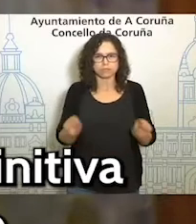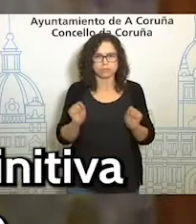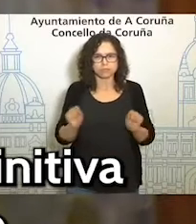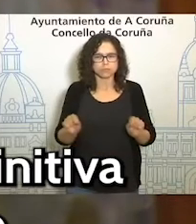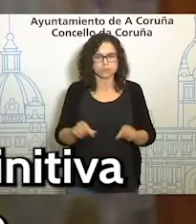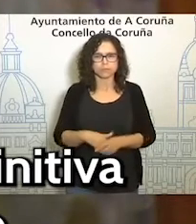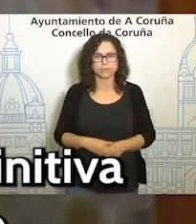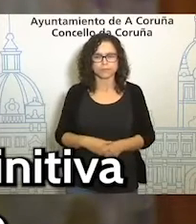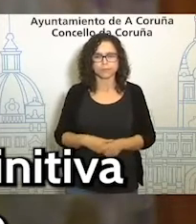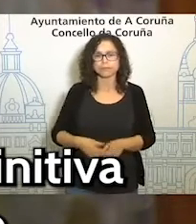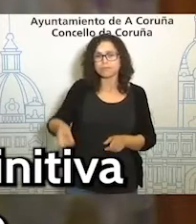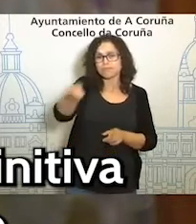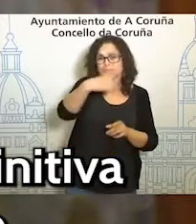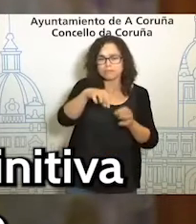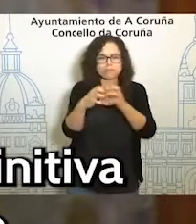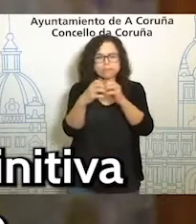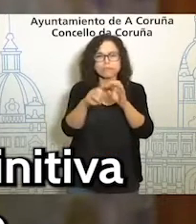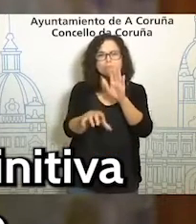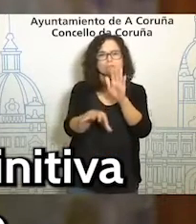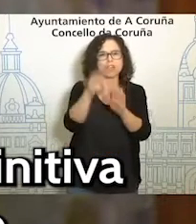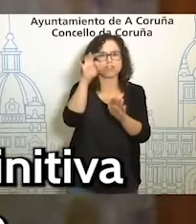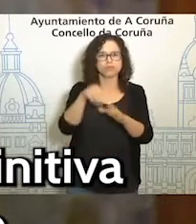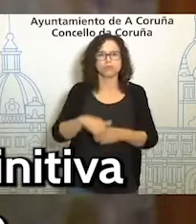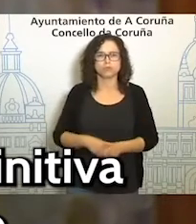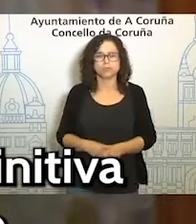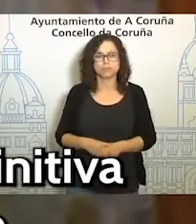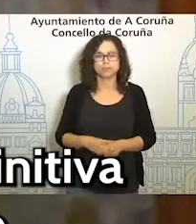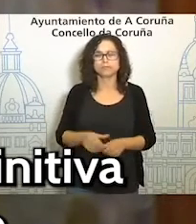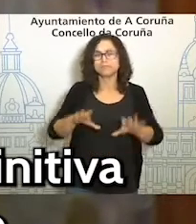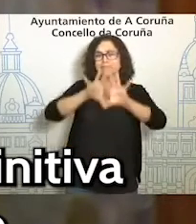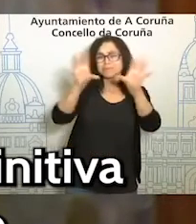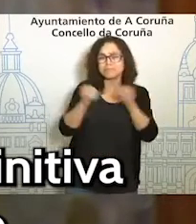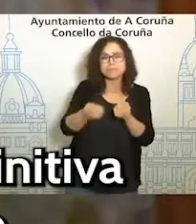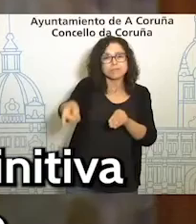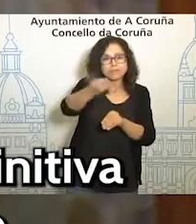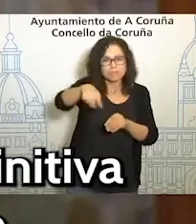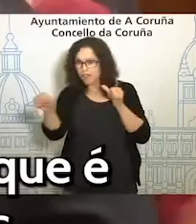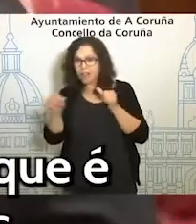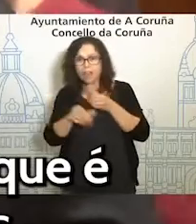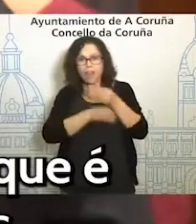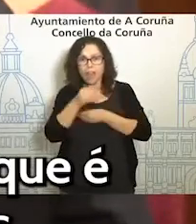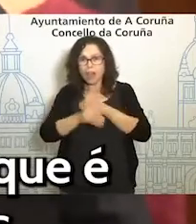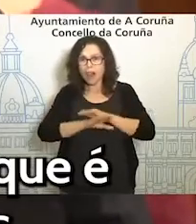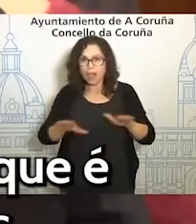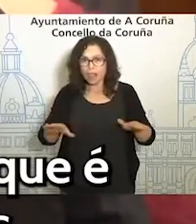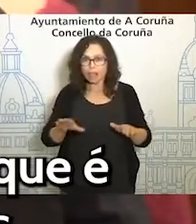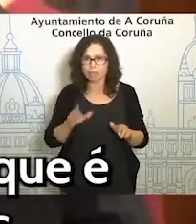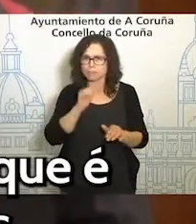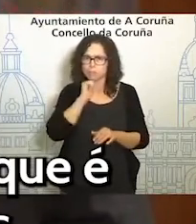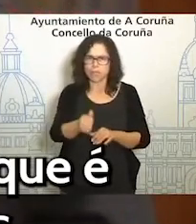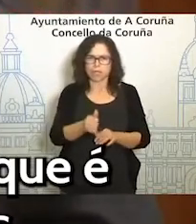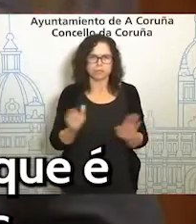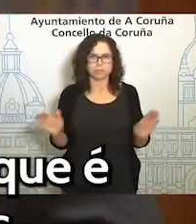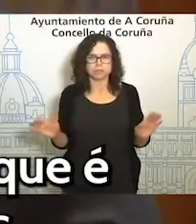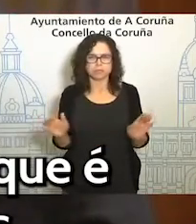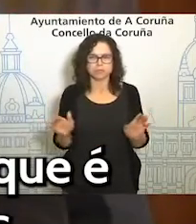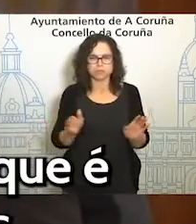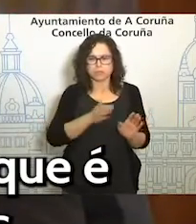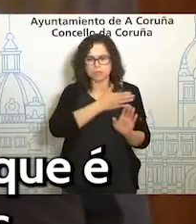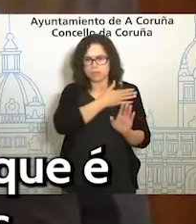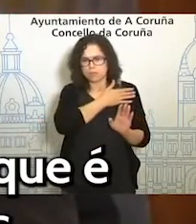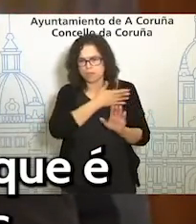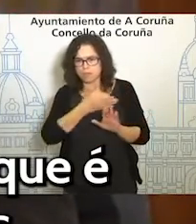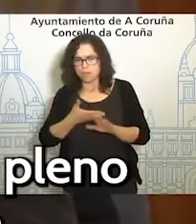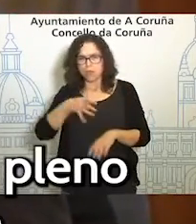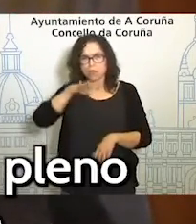Para que tomen decisións, en definitiva, para que fagan o seu traballo. Catro meses despois, coa terrible que